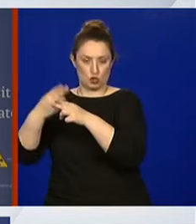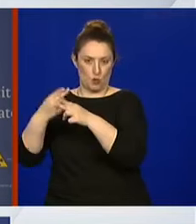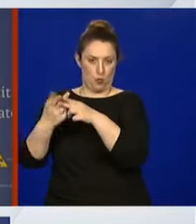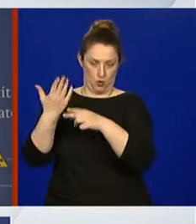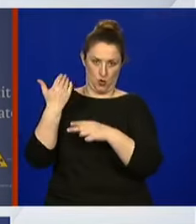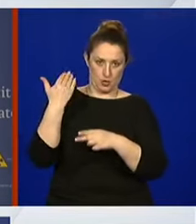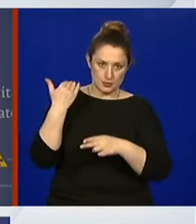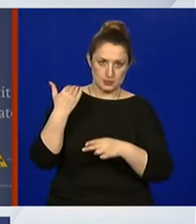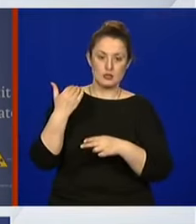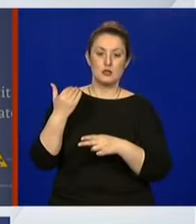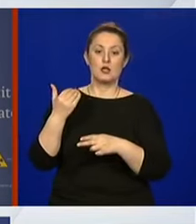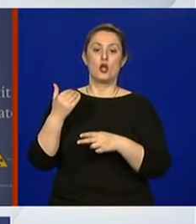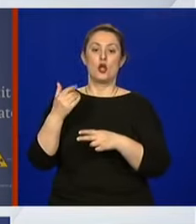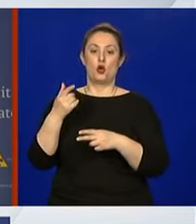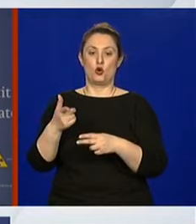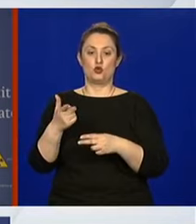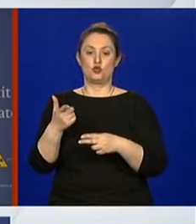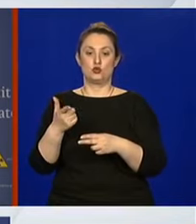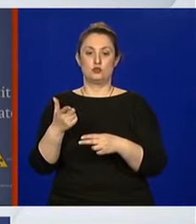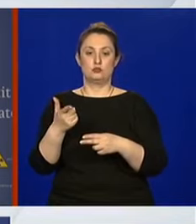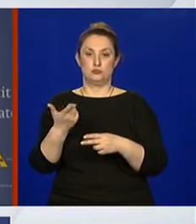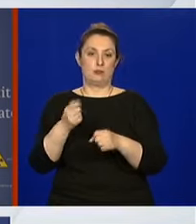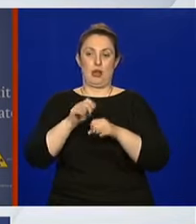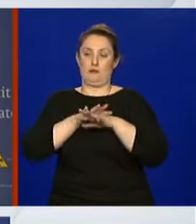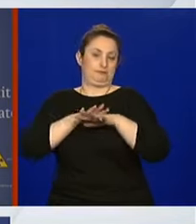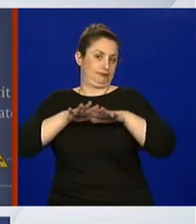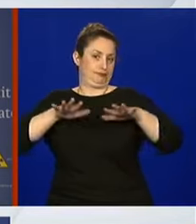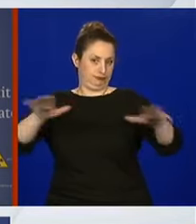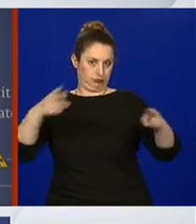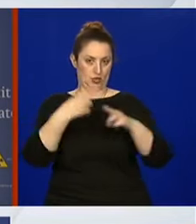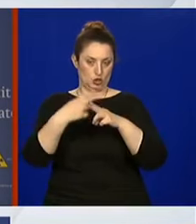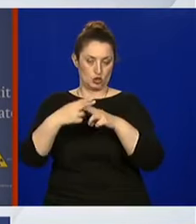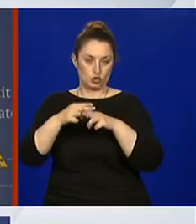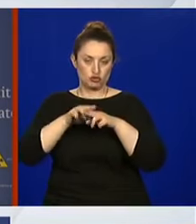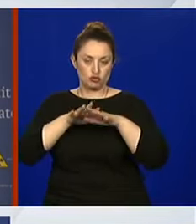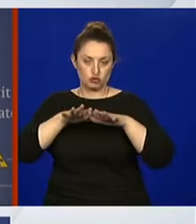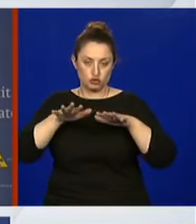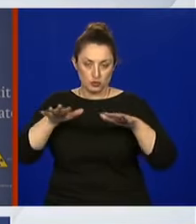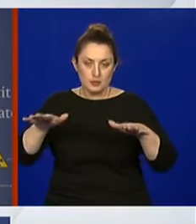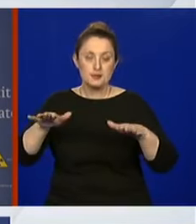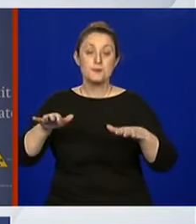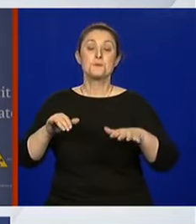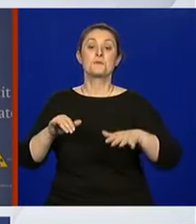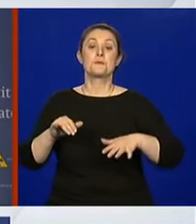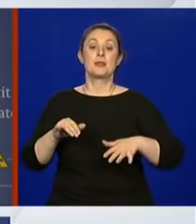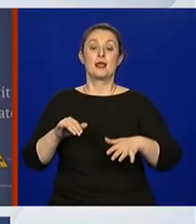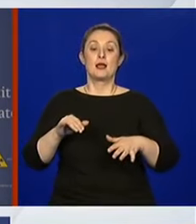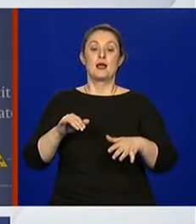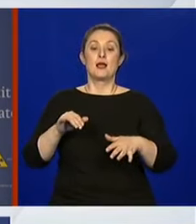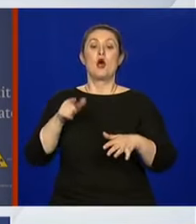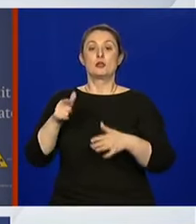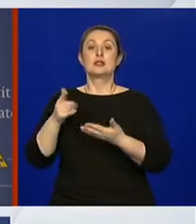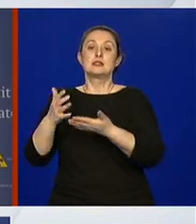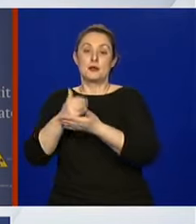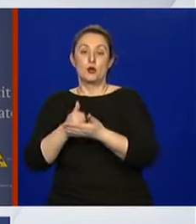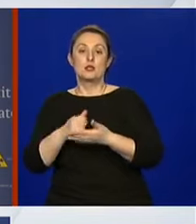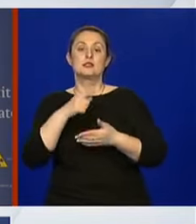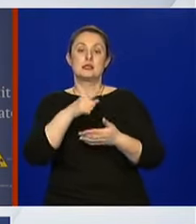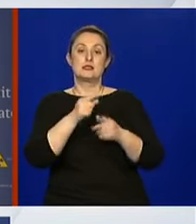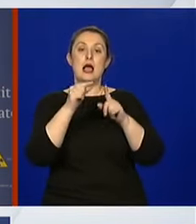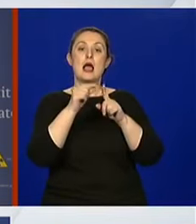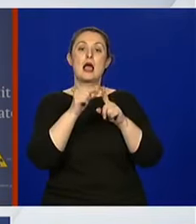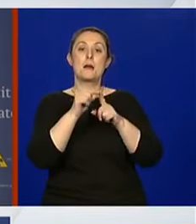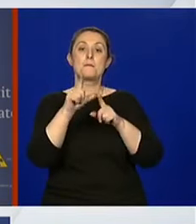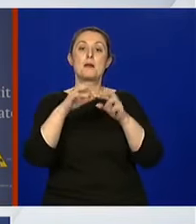izazvale neuobičajene epidemije se ograničeno primjenjuje i plazma i pokušava se